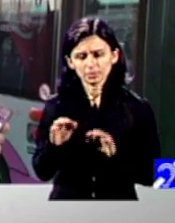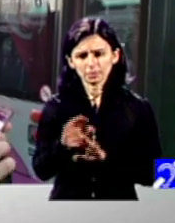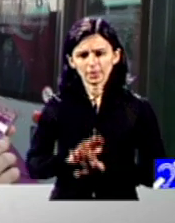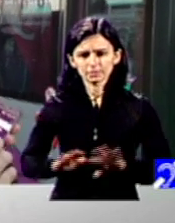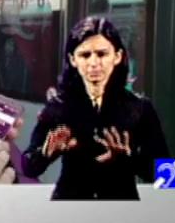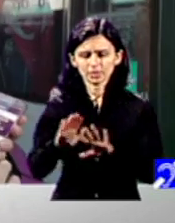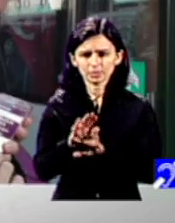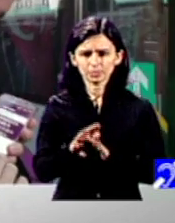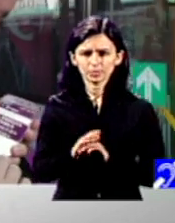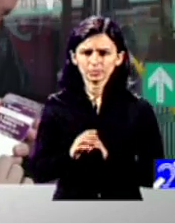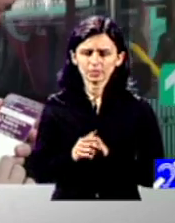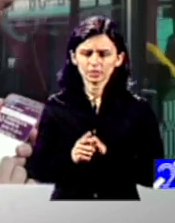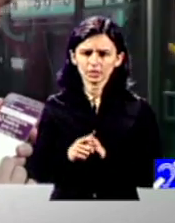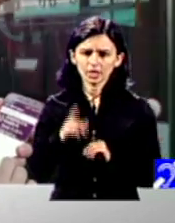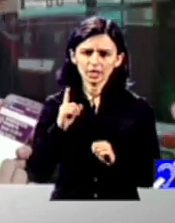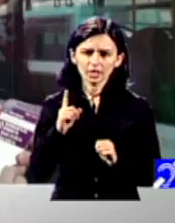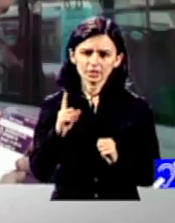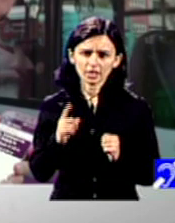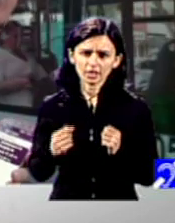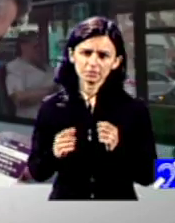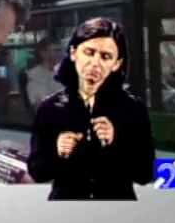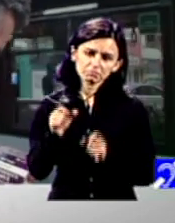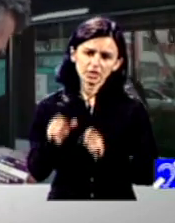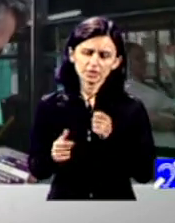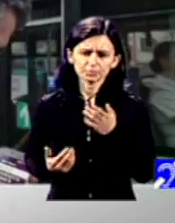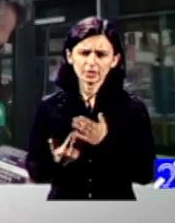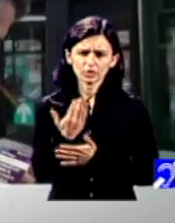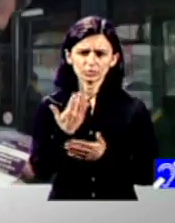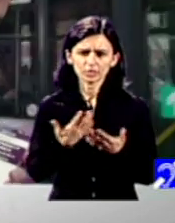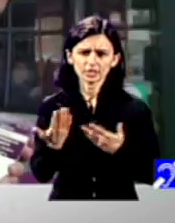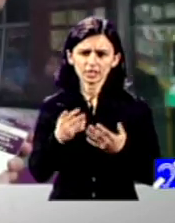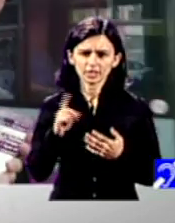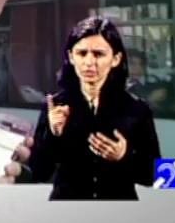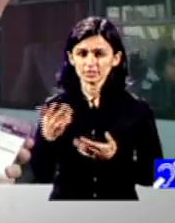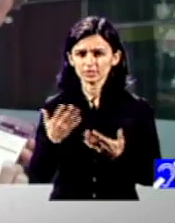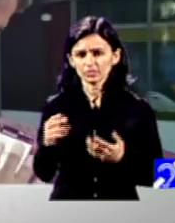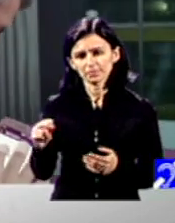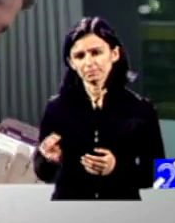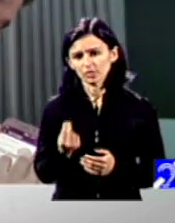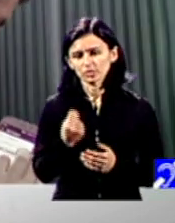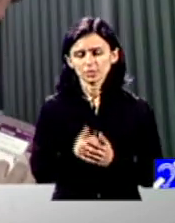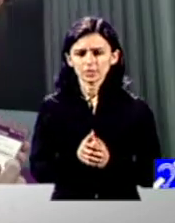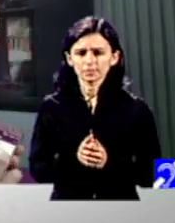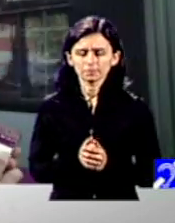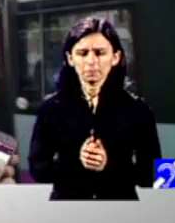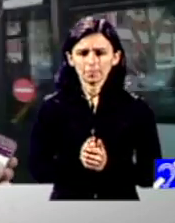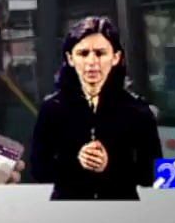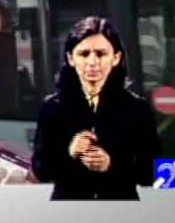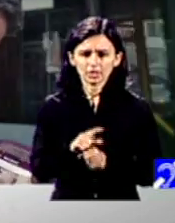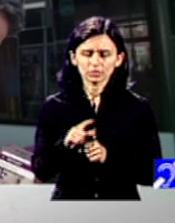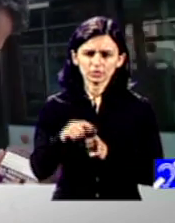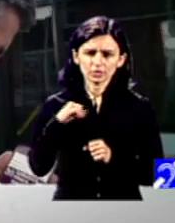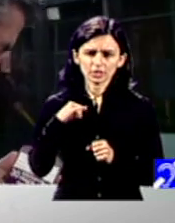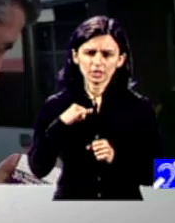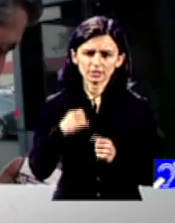dar nu doar despre factorul de noutate care nu este spectaculos Ei bine, dar lucruri interesante apar însă pentru surzi